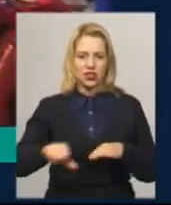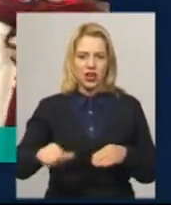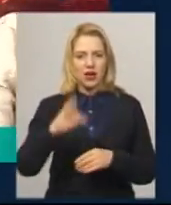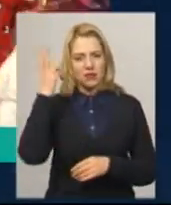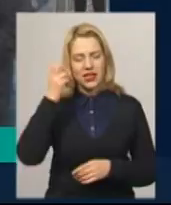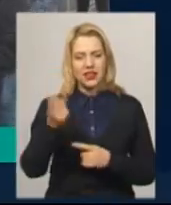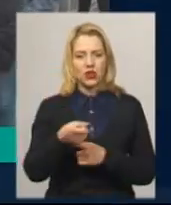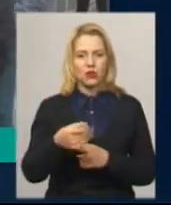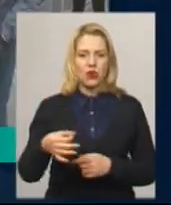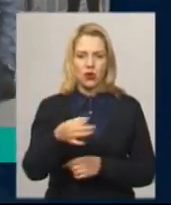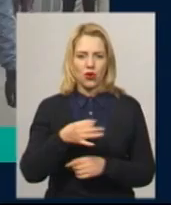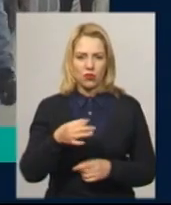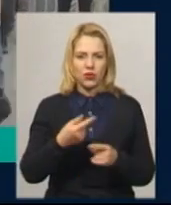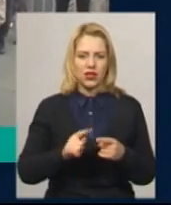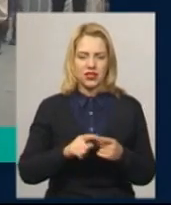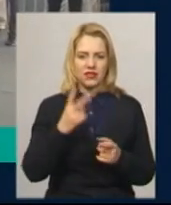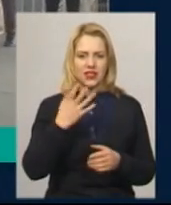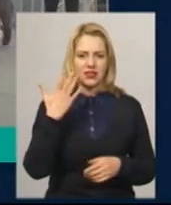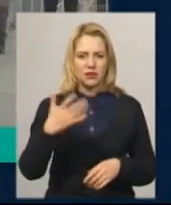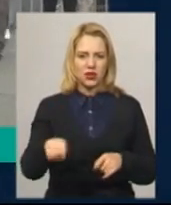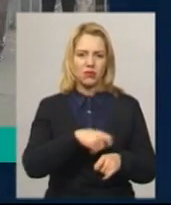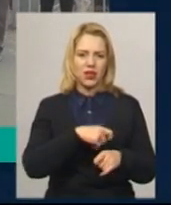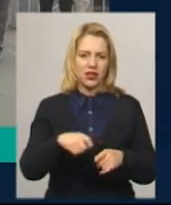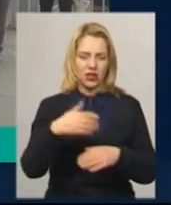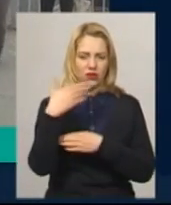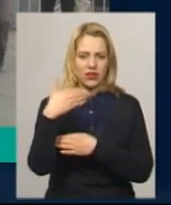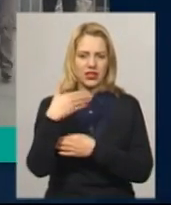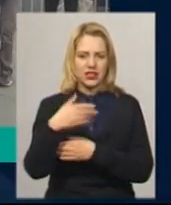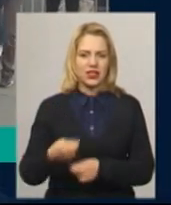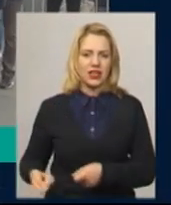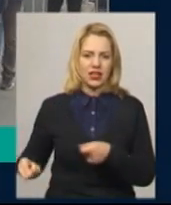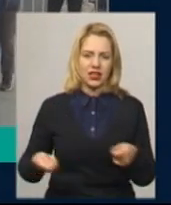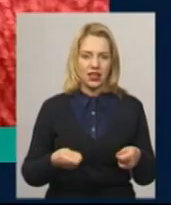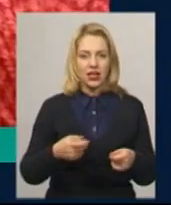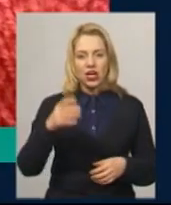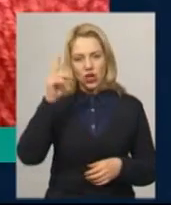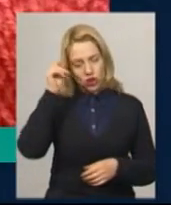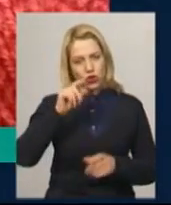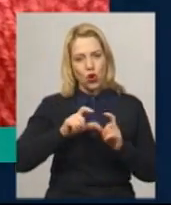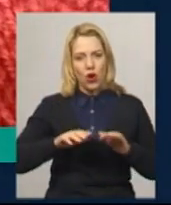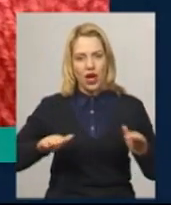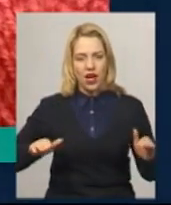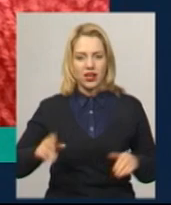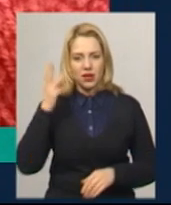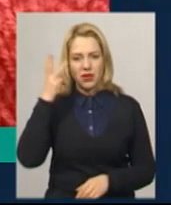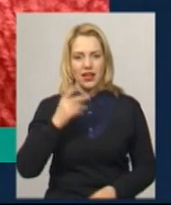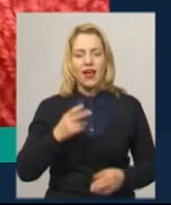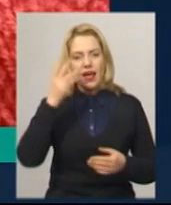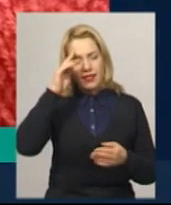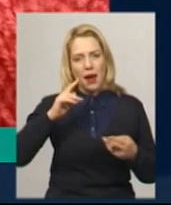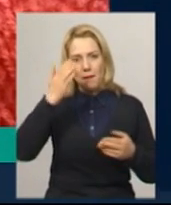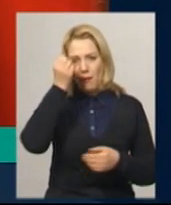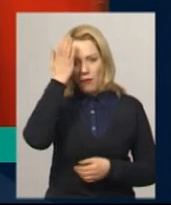Тернопільської областей. 25-метровий стяг несли школярі Хмельницького та провели акцію єдності. У японській техніці в'язання